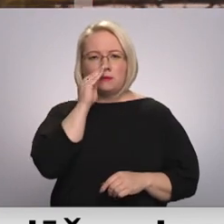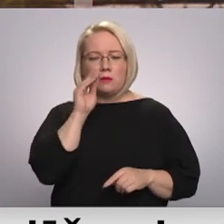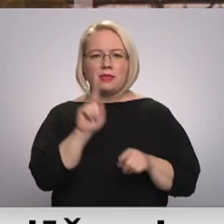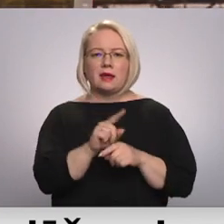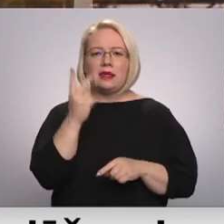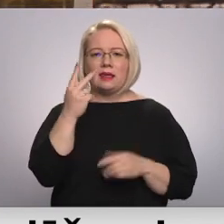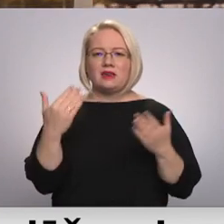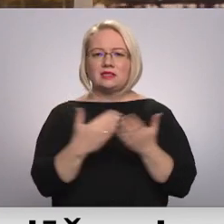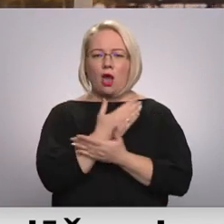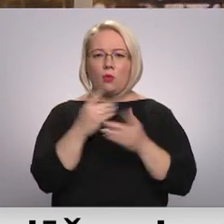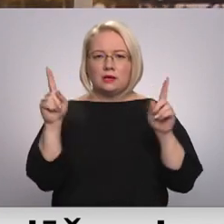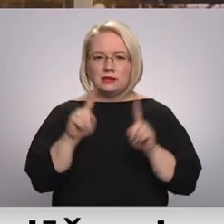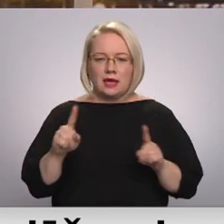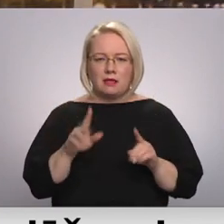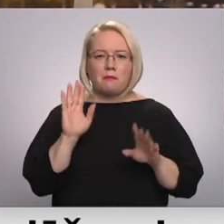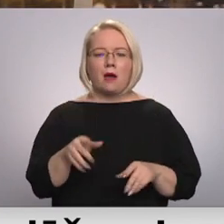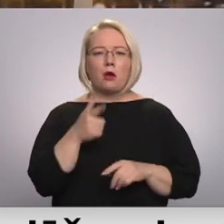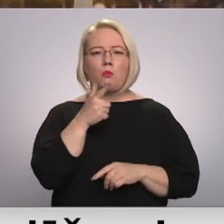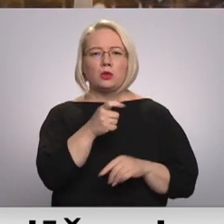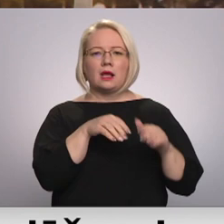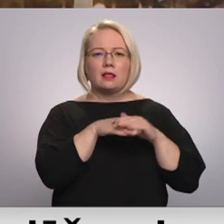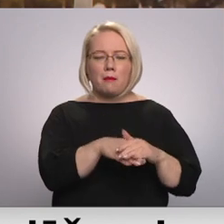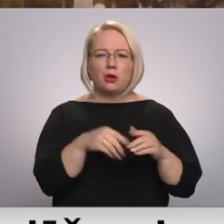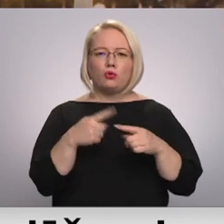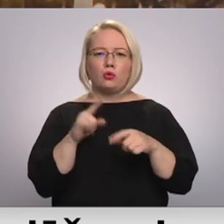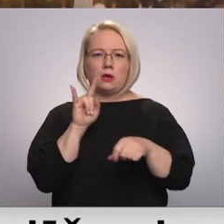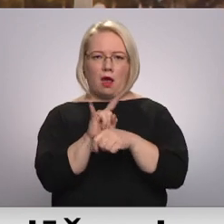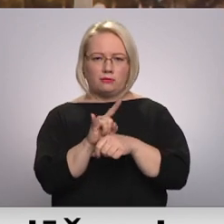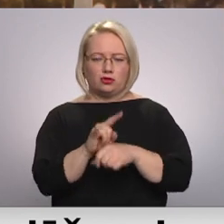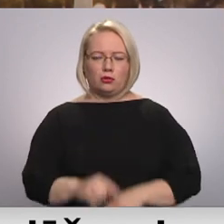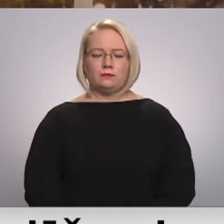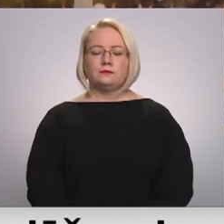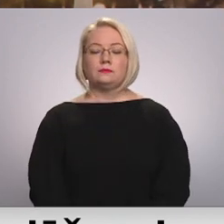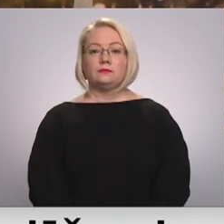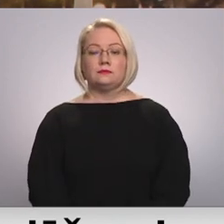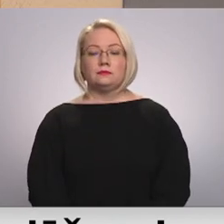epizodēm – munīcijas glabāšanu un krāpšanu. Turpinājumā nākamais stāsts.